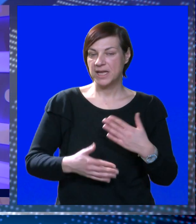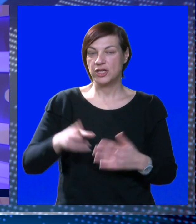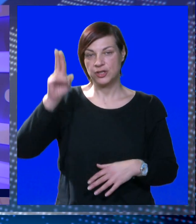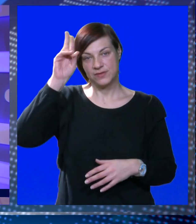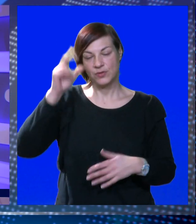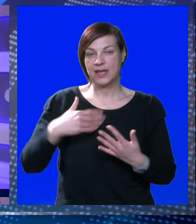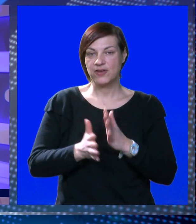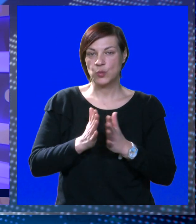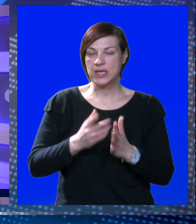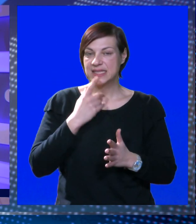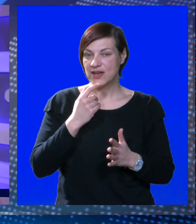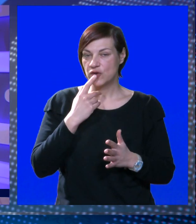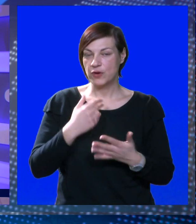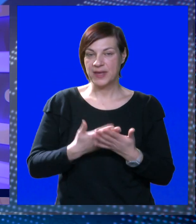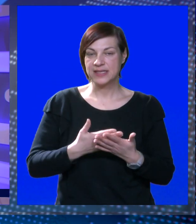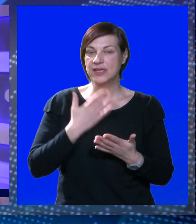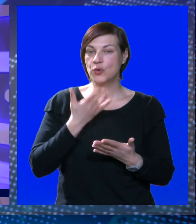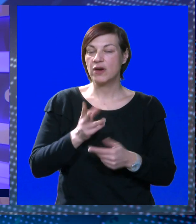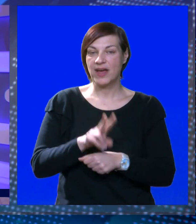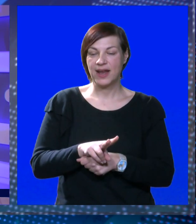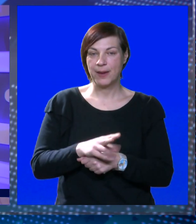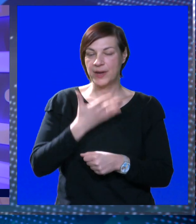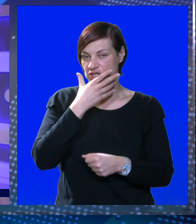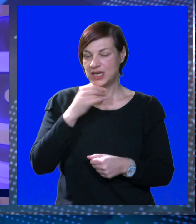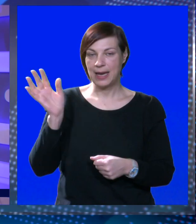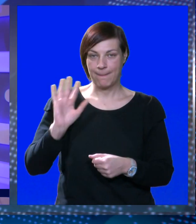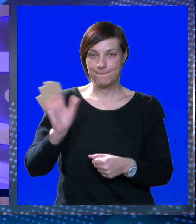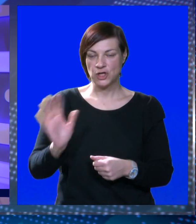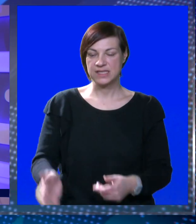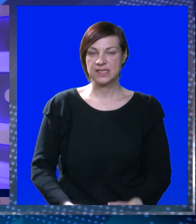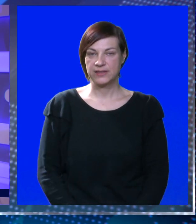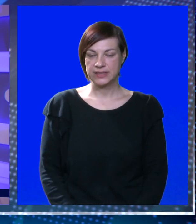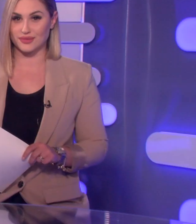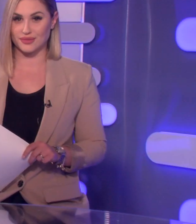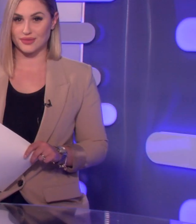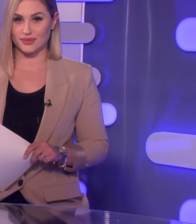Bilo je to sve u današnjem dnevniku na znakovnom jeziku. Hvala vam na pažnji i lijepi pozdrav!